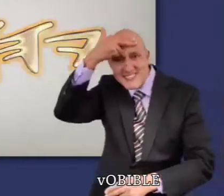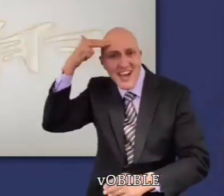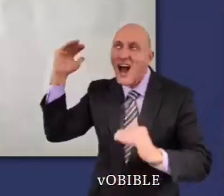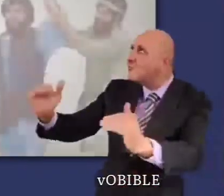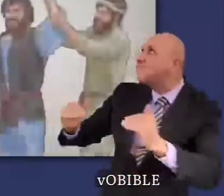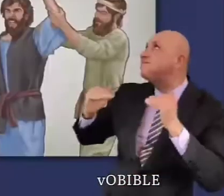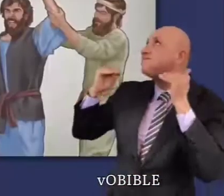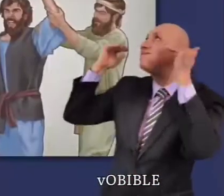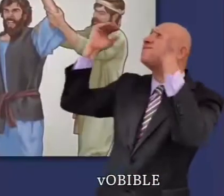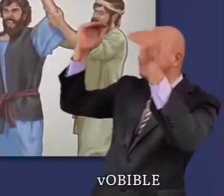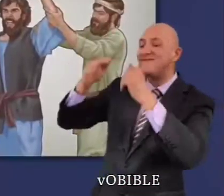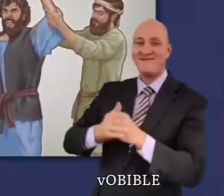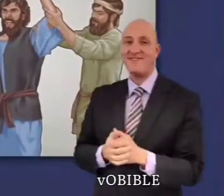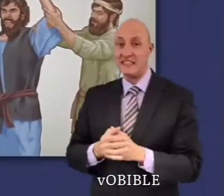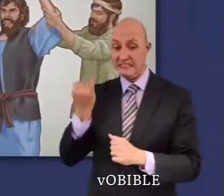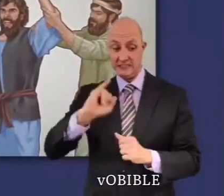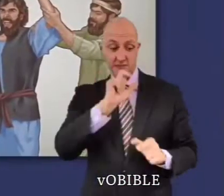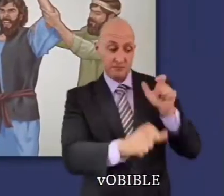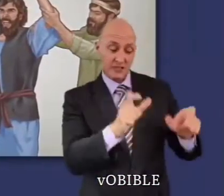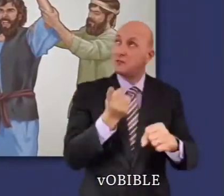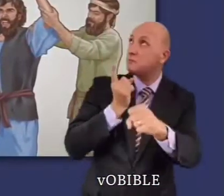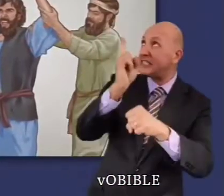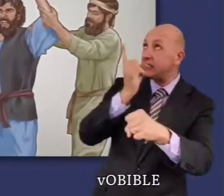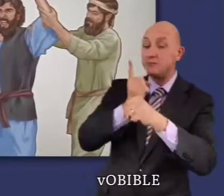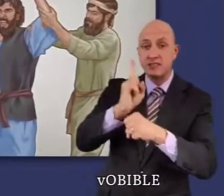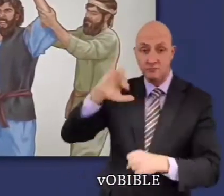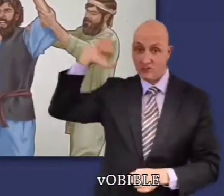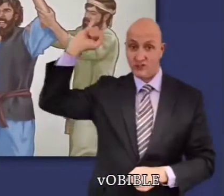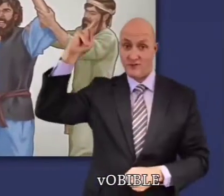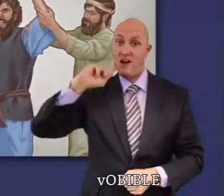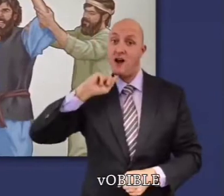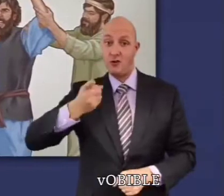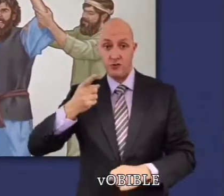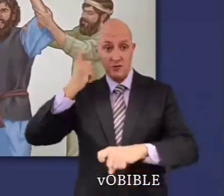raconte que sur l'ordre de Jéhovah, un homme qui avait maudit ce nom a été lapidé.